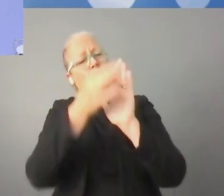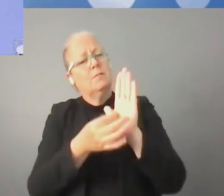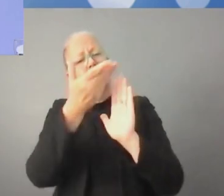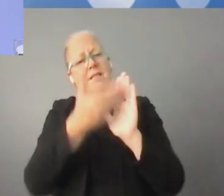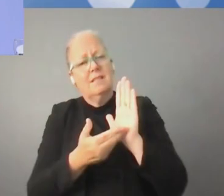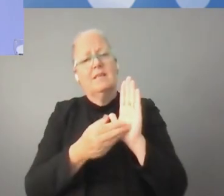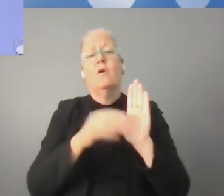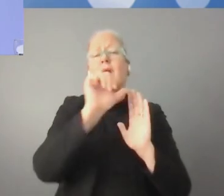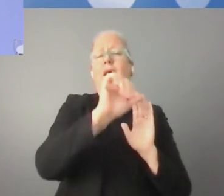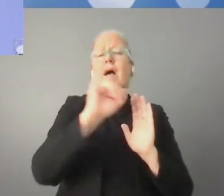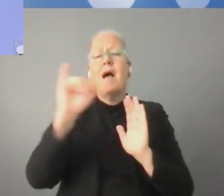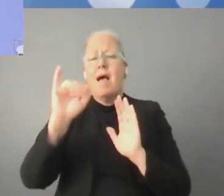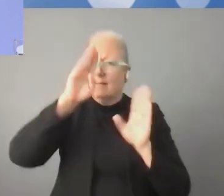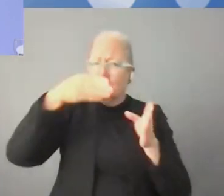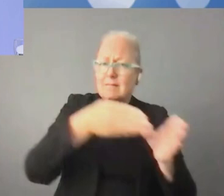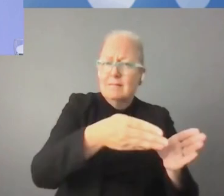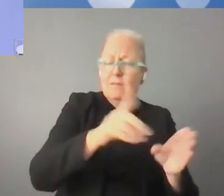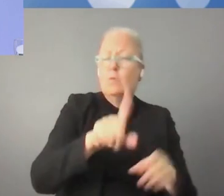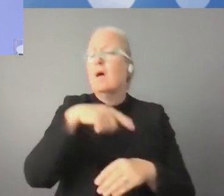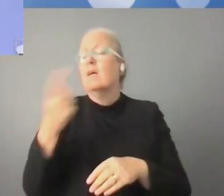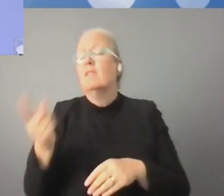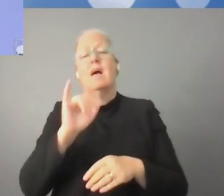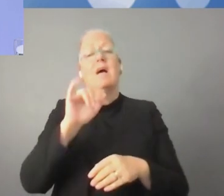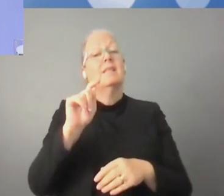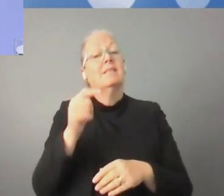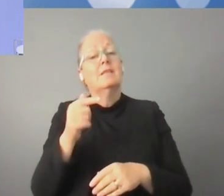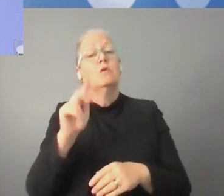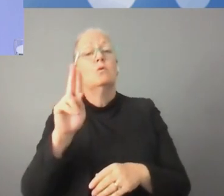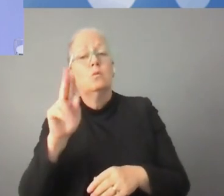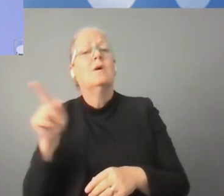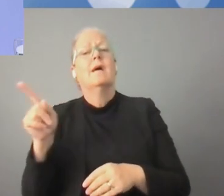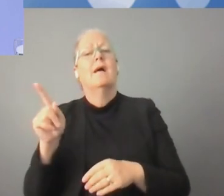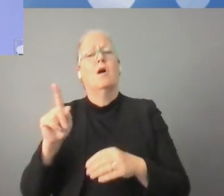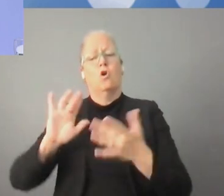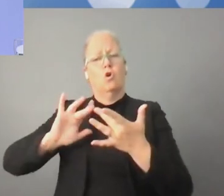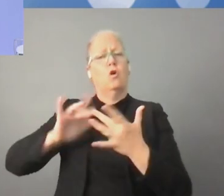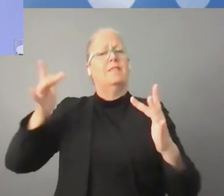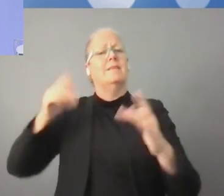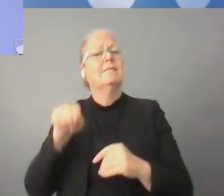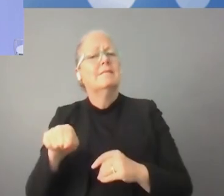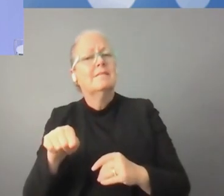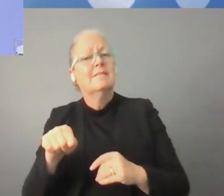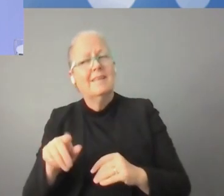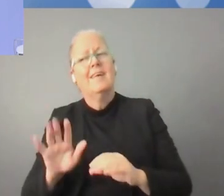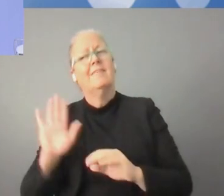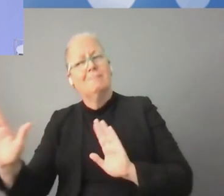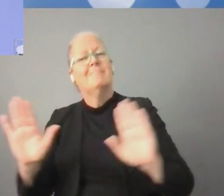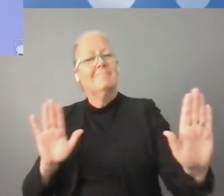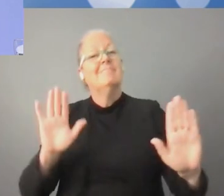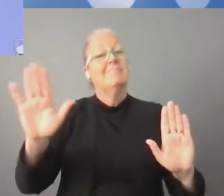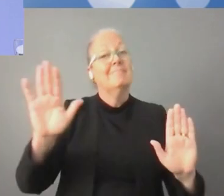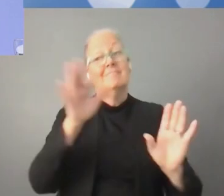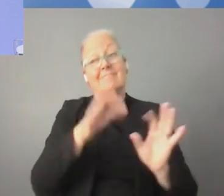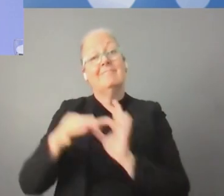مثل اليونسكو أيضا وضعت أساس لضوابط من أجل